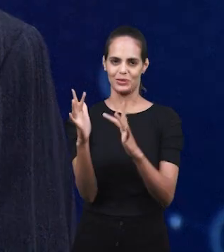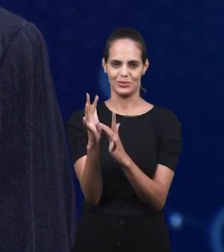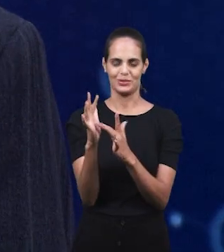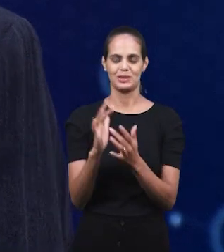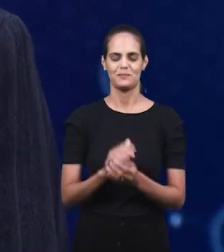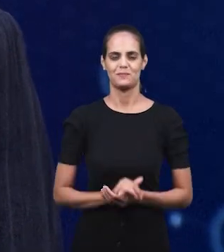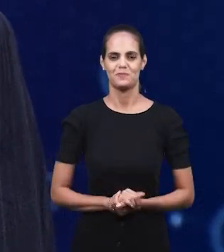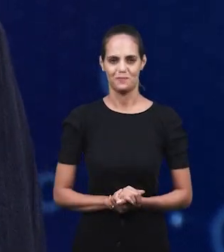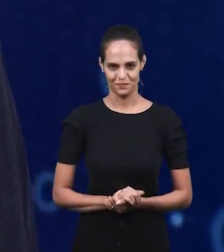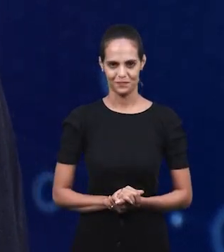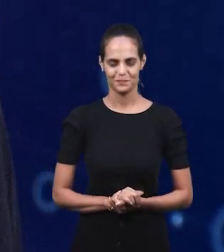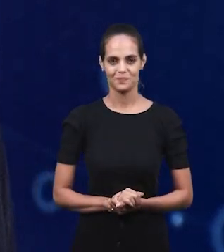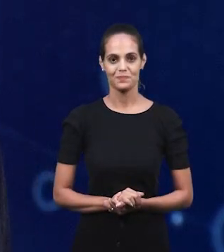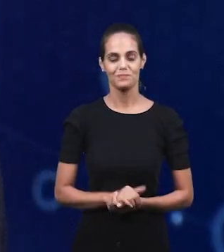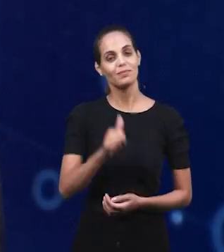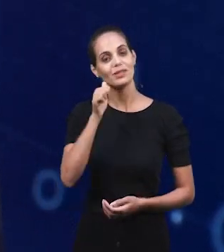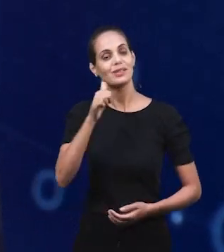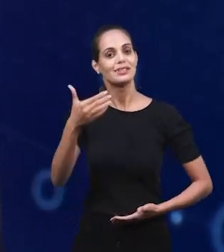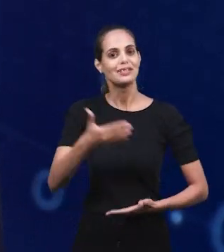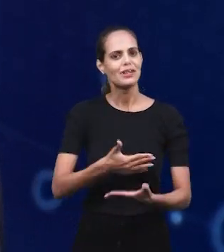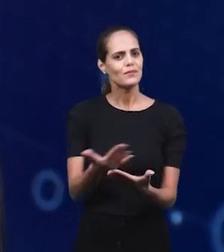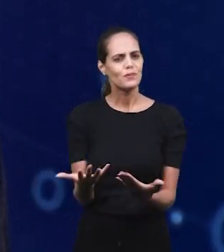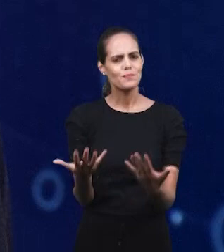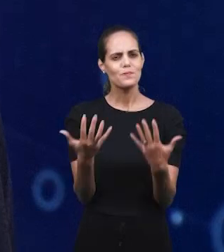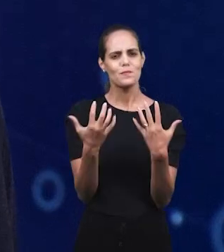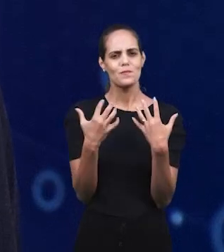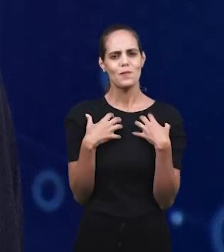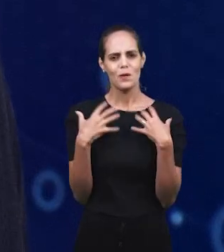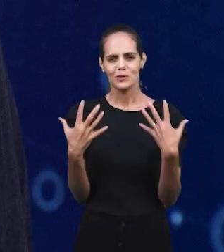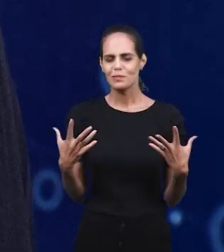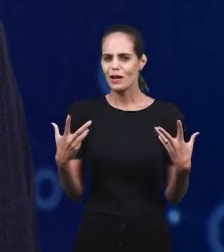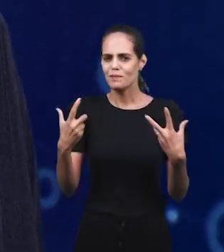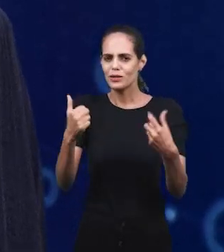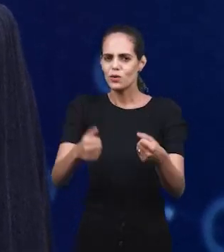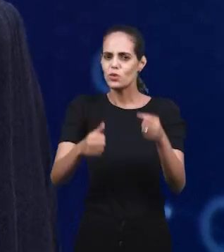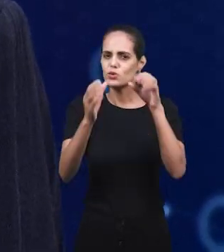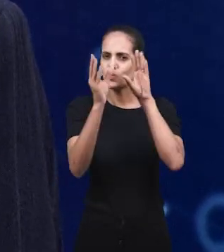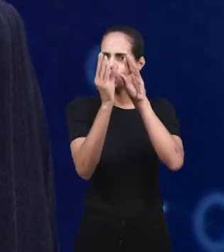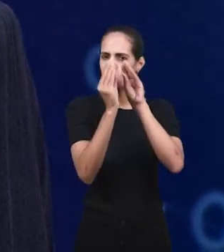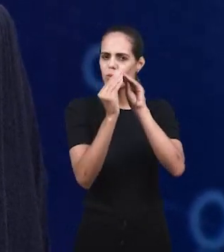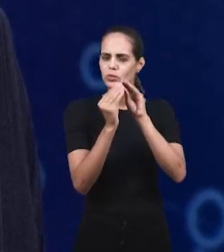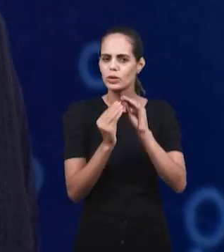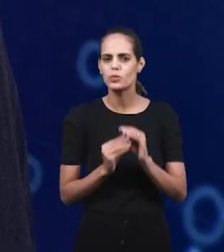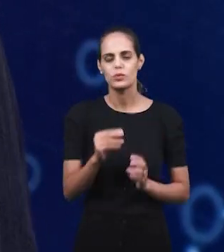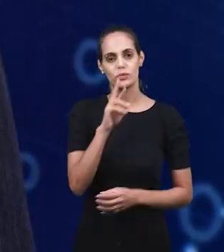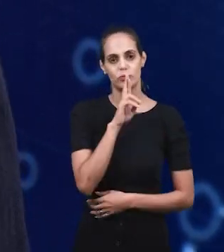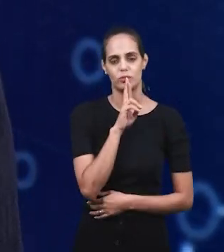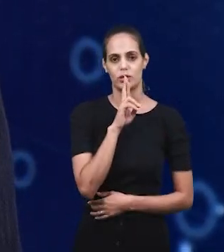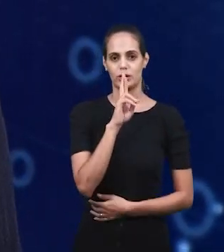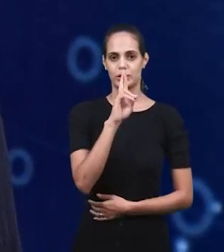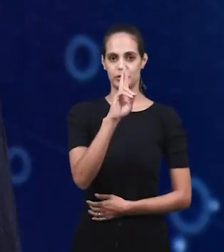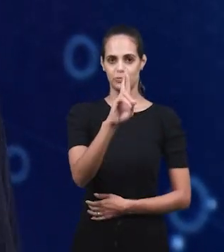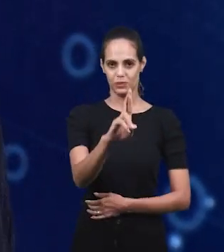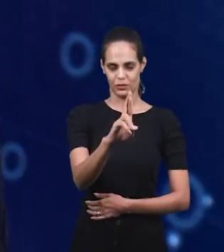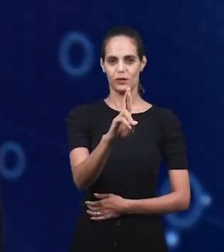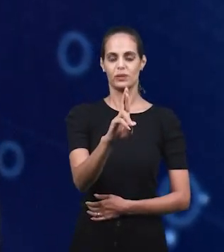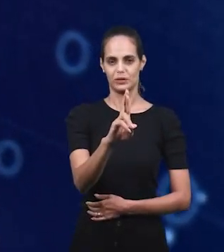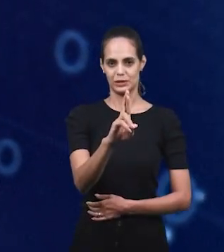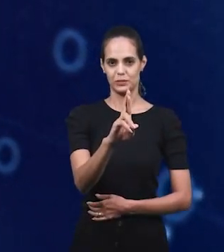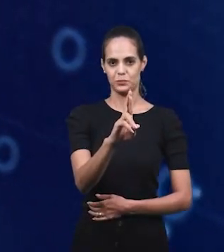Господь Иисус. Сестры, мы можем услышать то, как содержимое